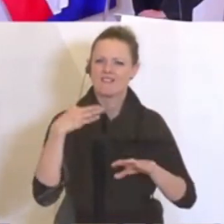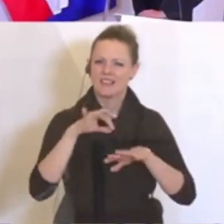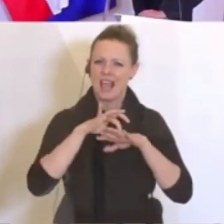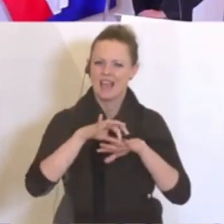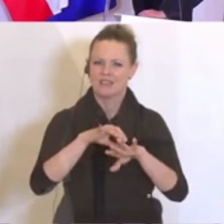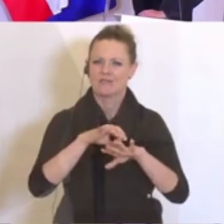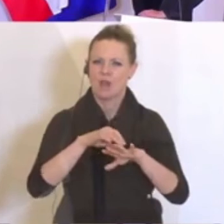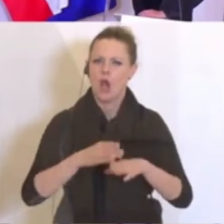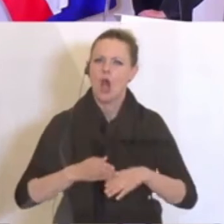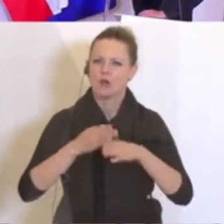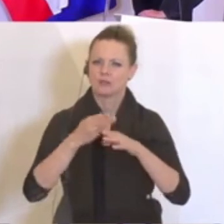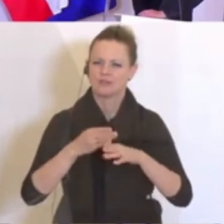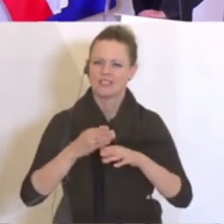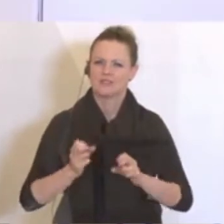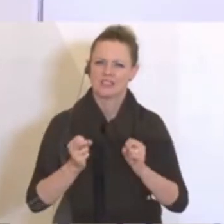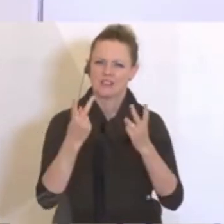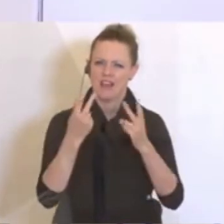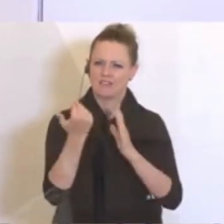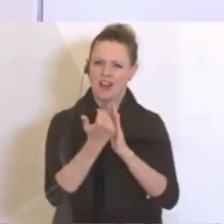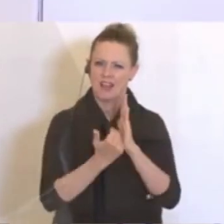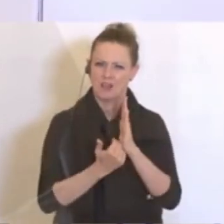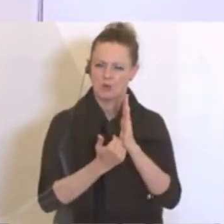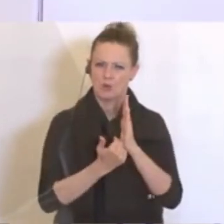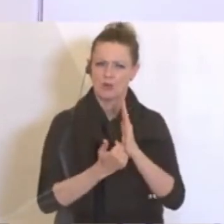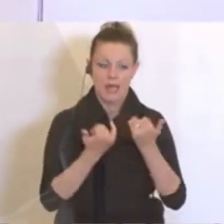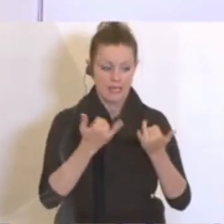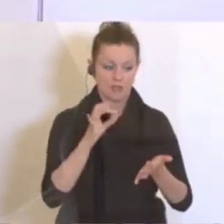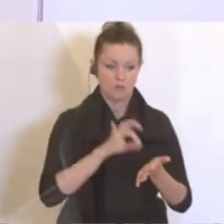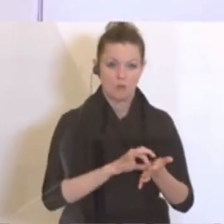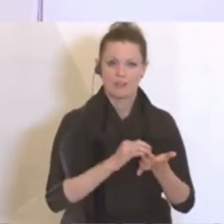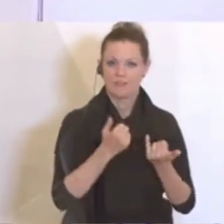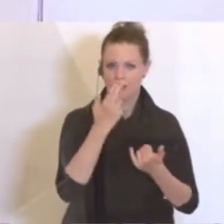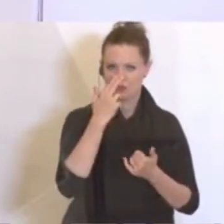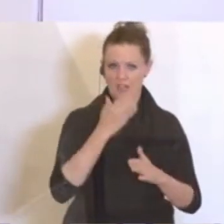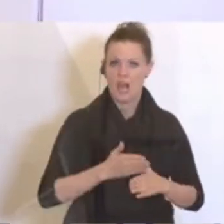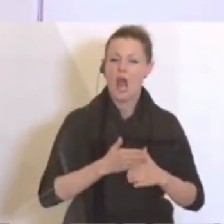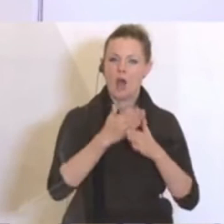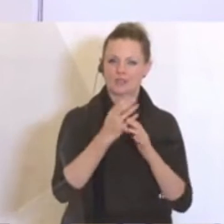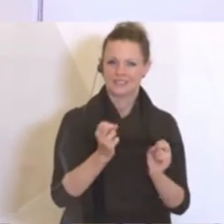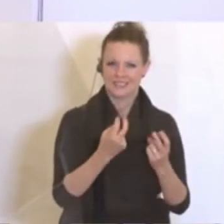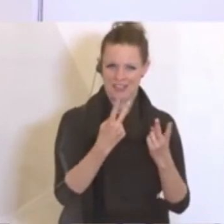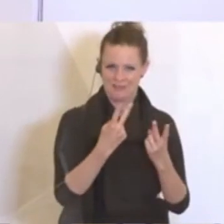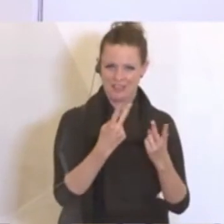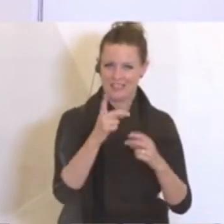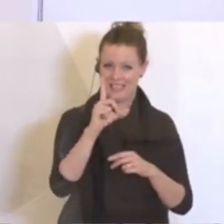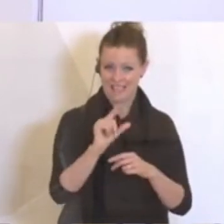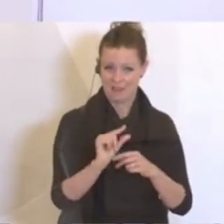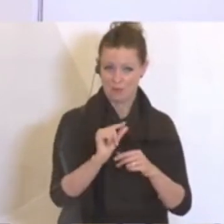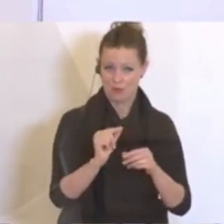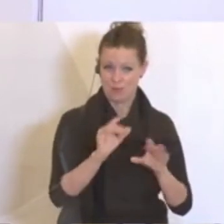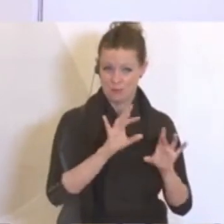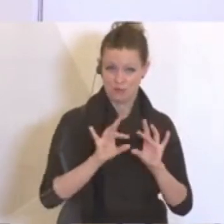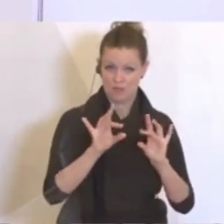Aushilfskräfteregelung. Derzeitig ist es ja so, dass Aushilfskräfte neben der geringfrühigen